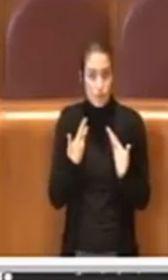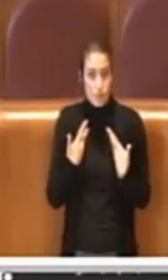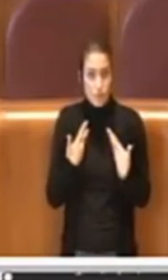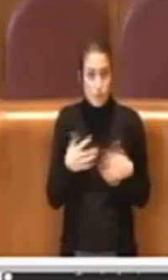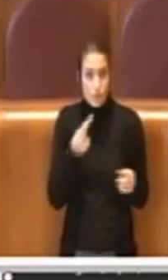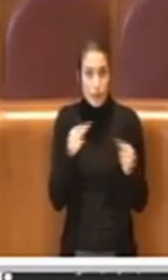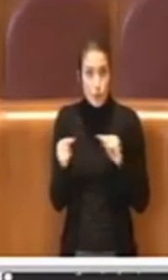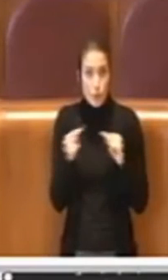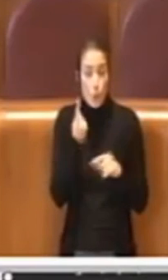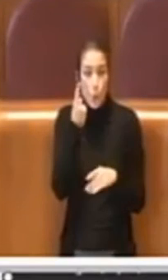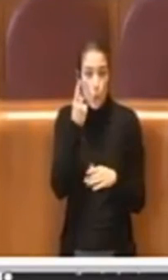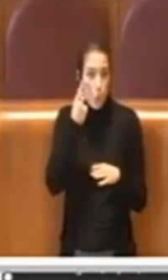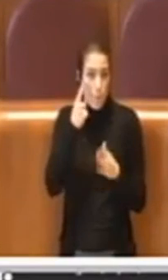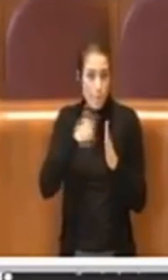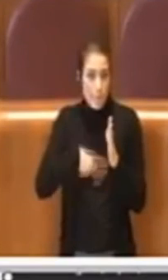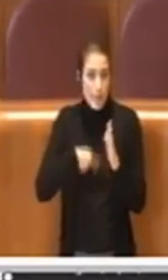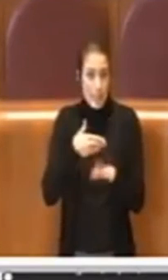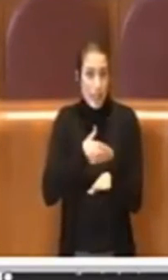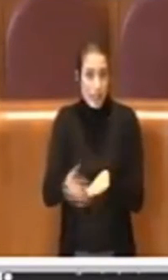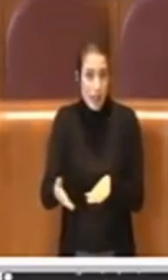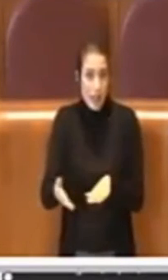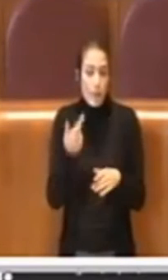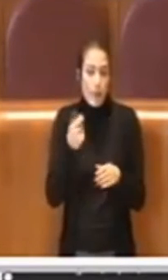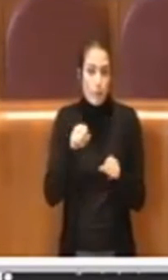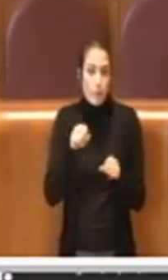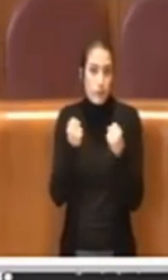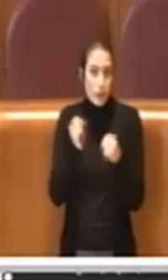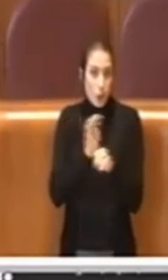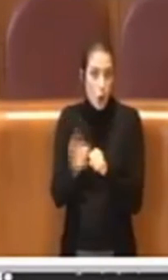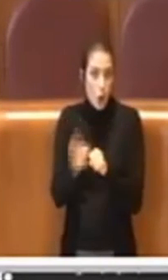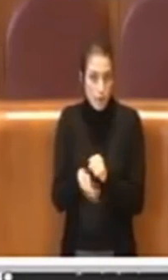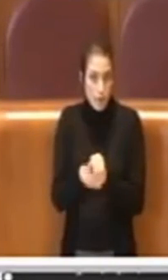stiamo discutendo con un po' di ritardo, ma per effetto del covid,